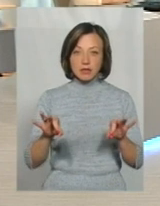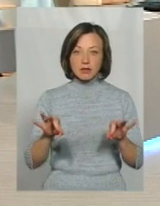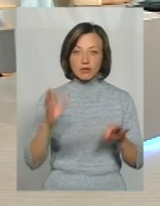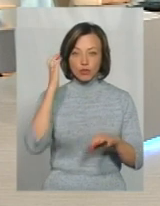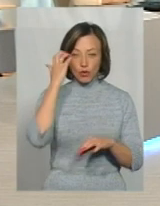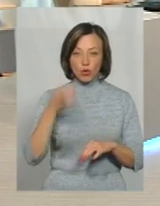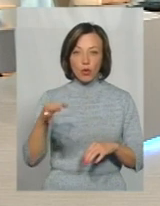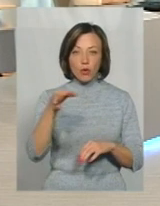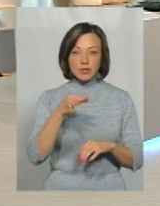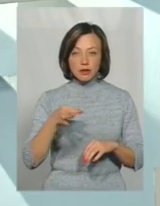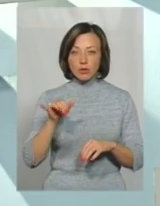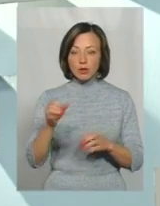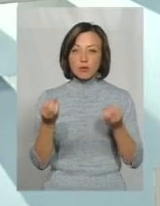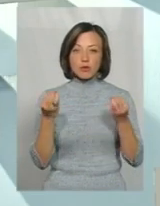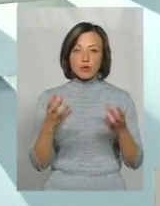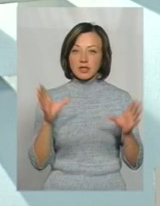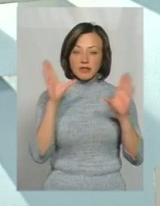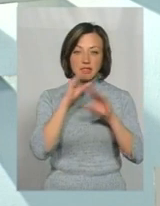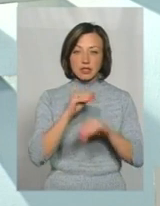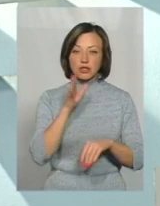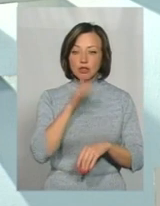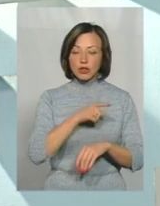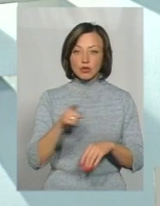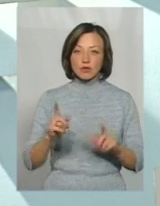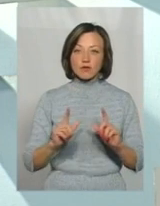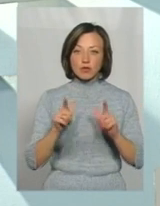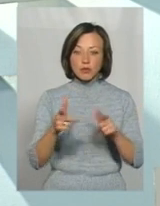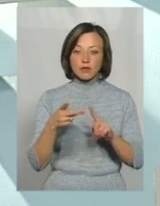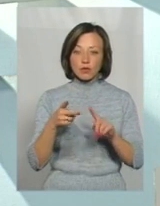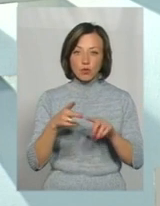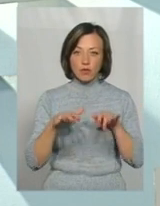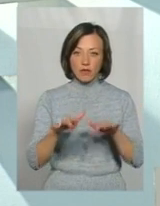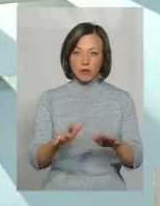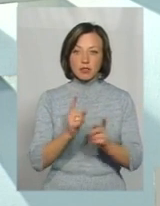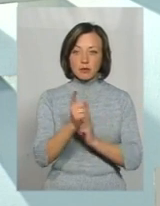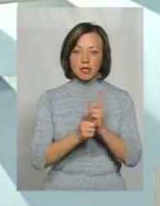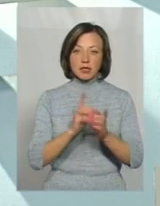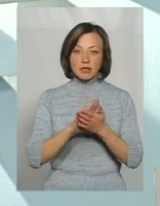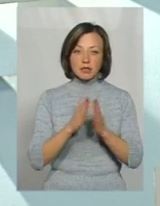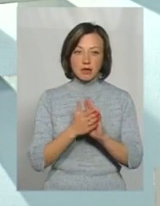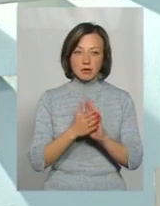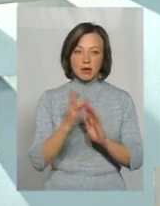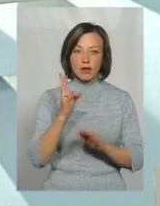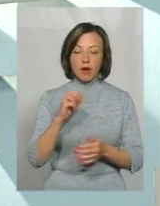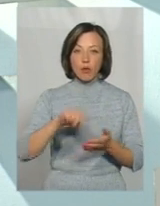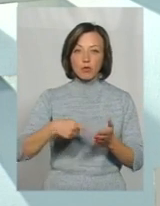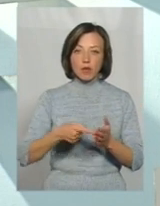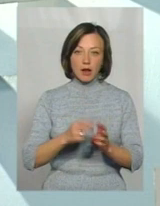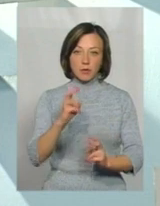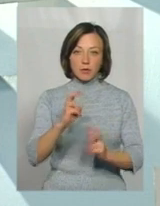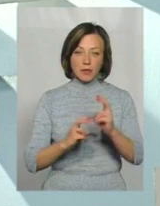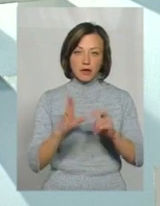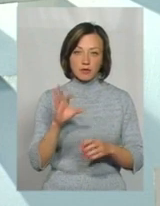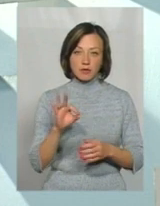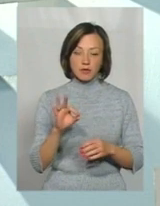про Чорний острів, то в них просто фізично не вистачить часу, щоб вступити в другу хвилю, щоб зміняти статус свій на комунальне некомерційне підприємство.